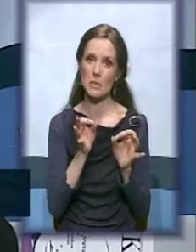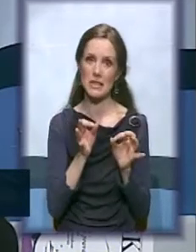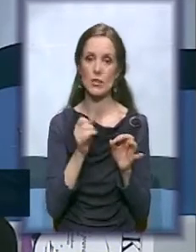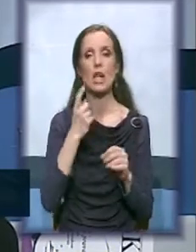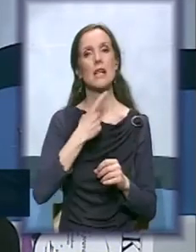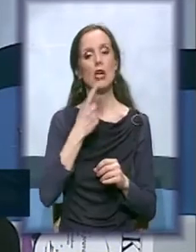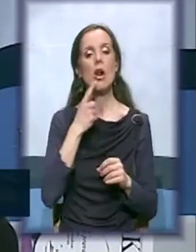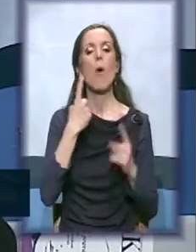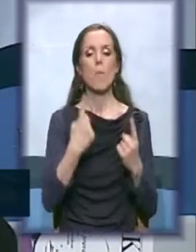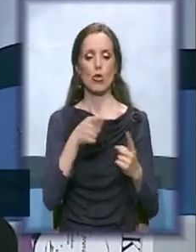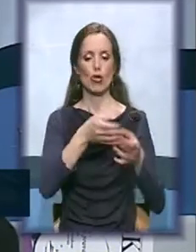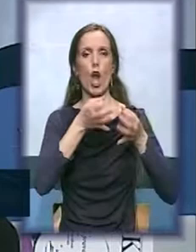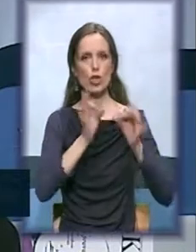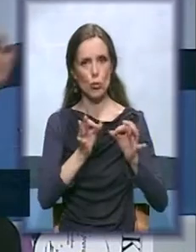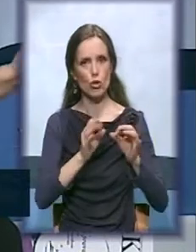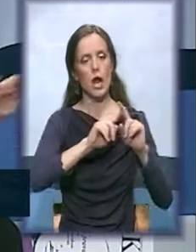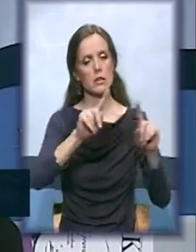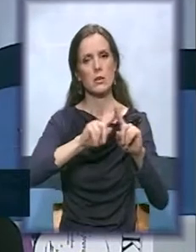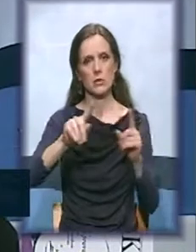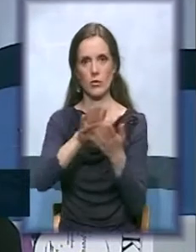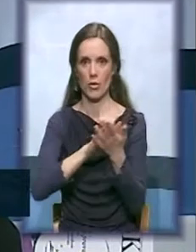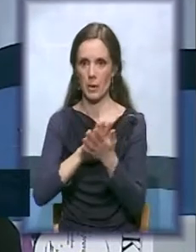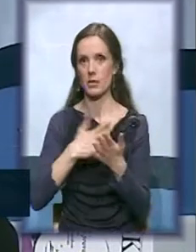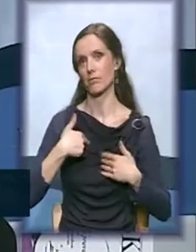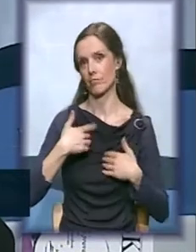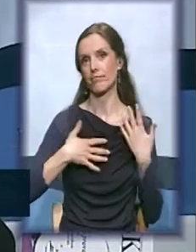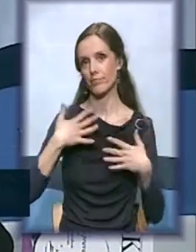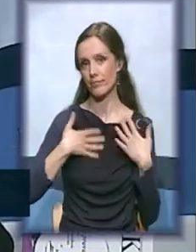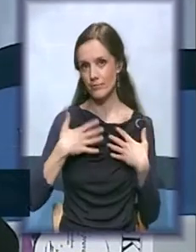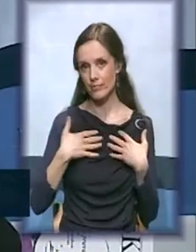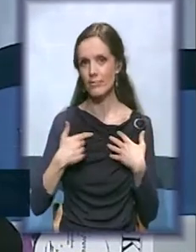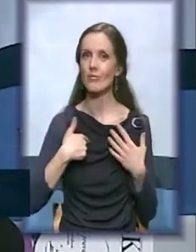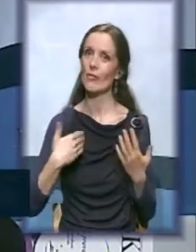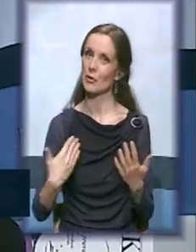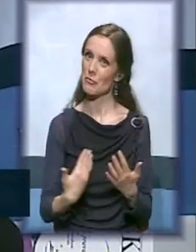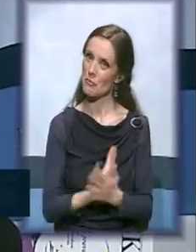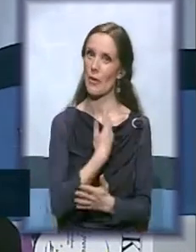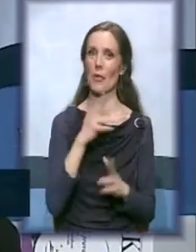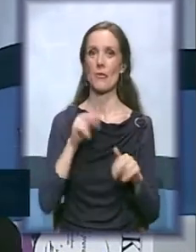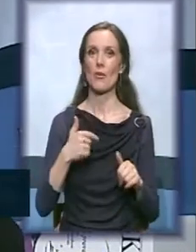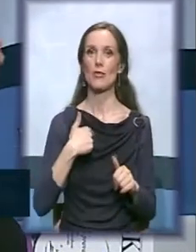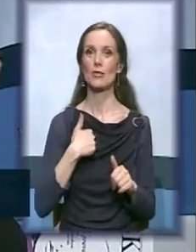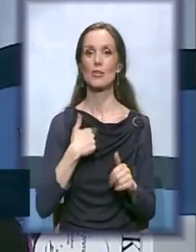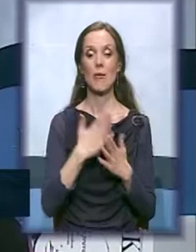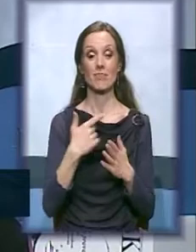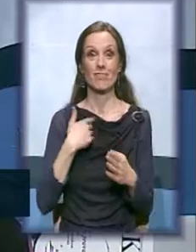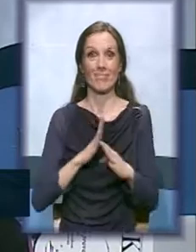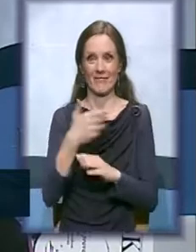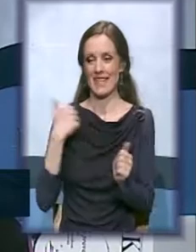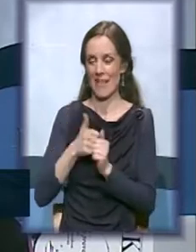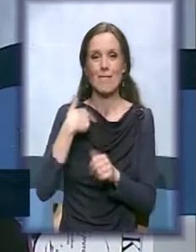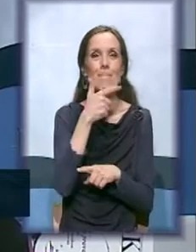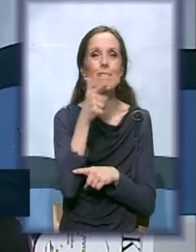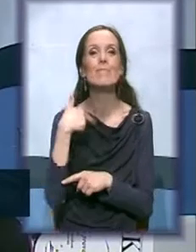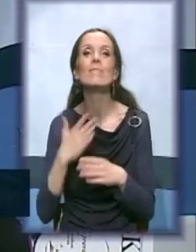u različitoj oblasti, ja presrećna. Ja ću ponovo imati priliku da budem sa kamerama direktno u